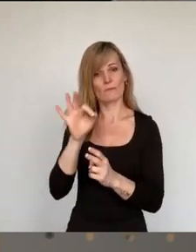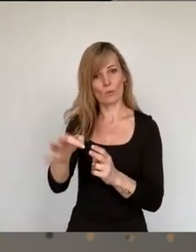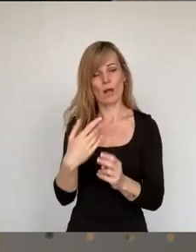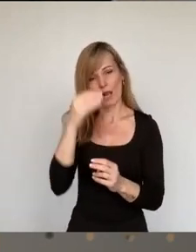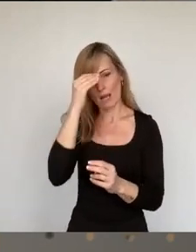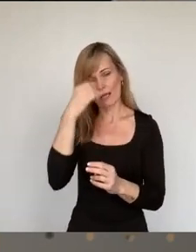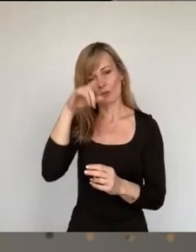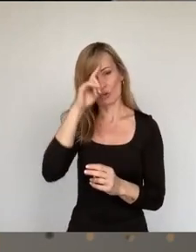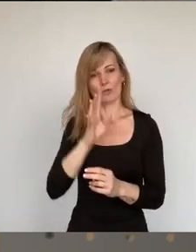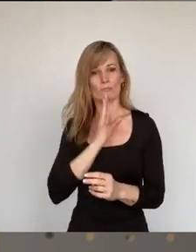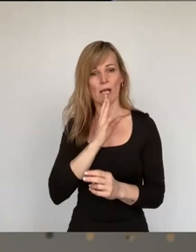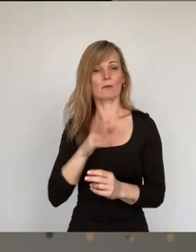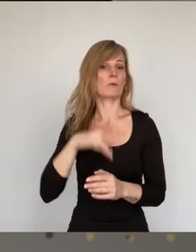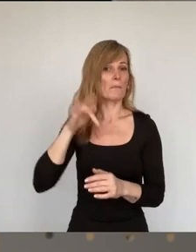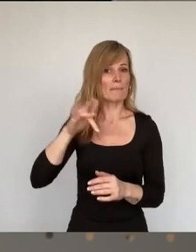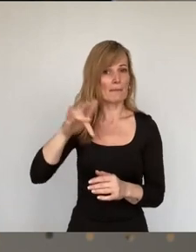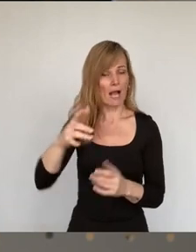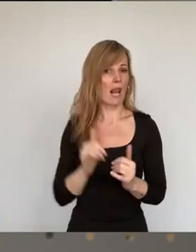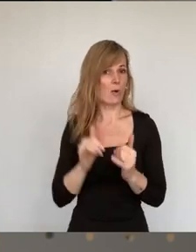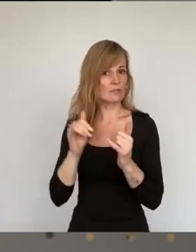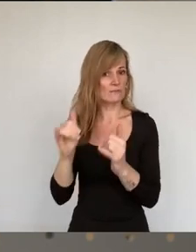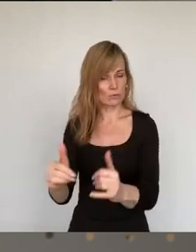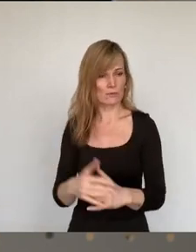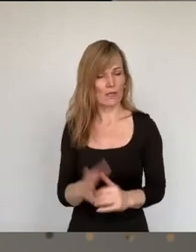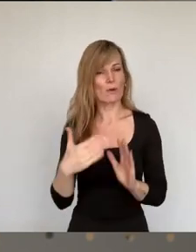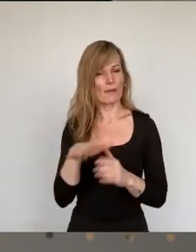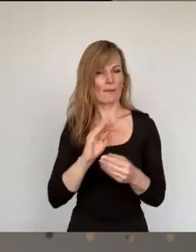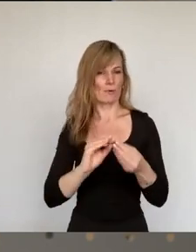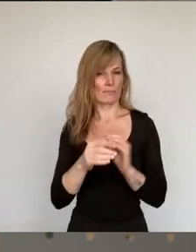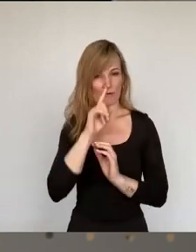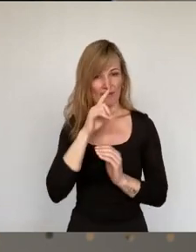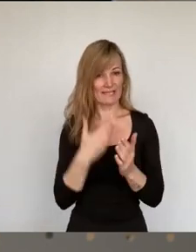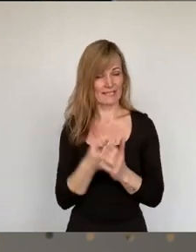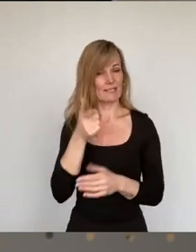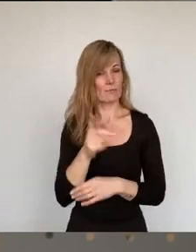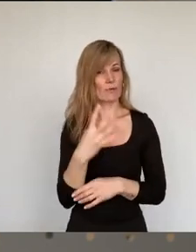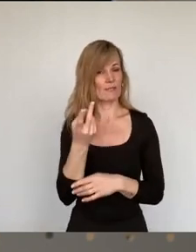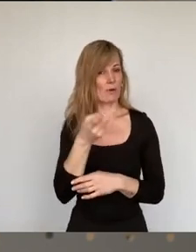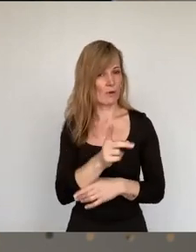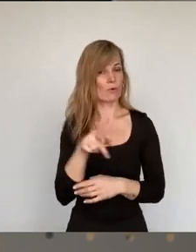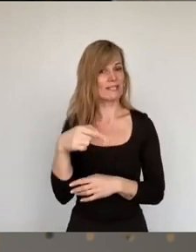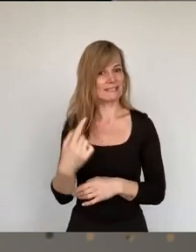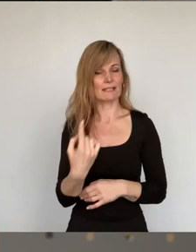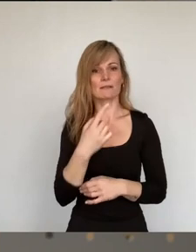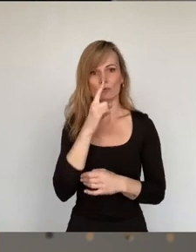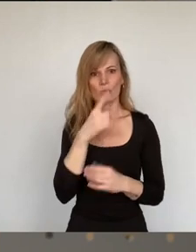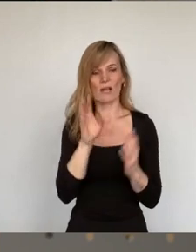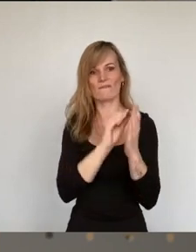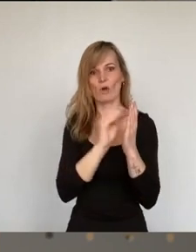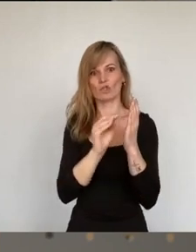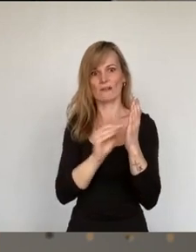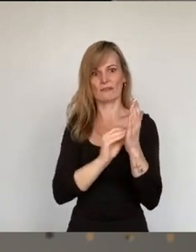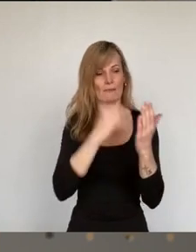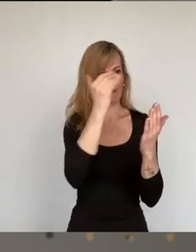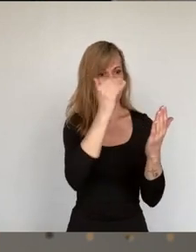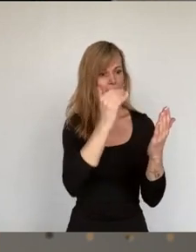Und noch problematischer wird es, wenn diese 204 Euro dann noch durch einen Wildwuchs an Vorschriften eingeschränkt